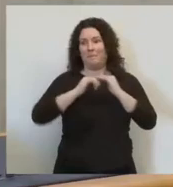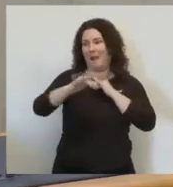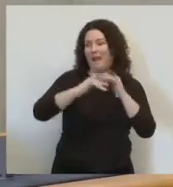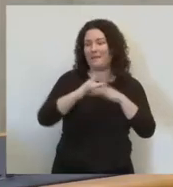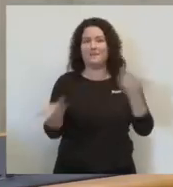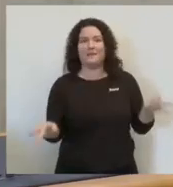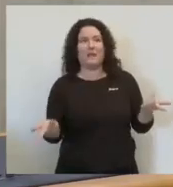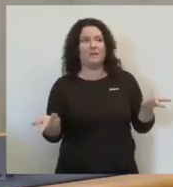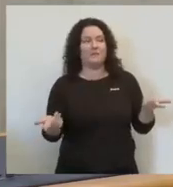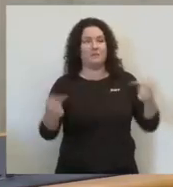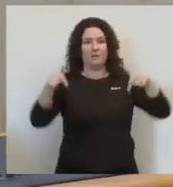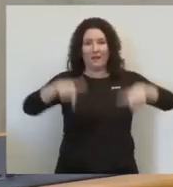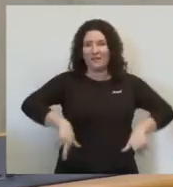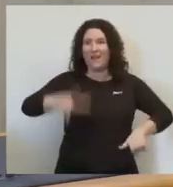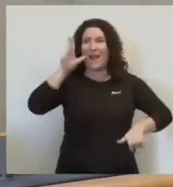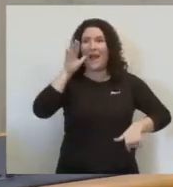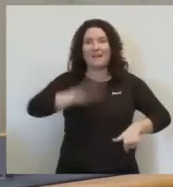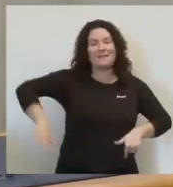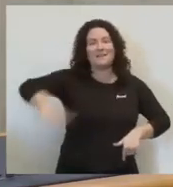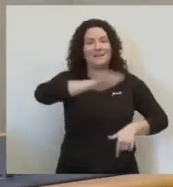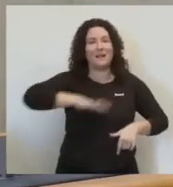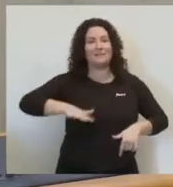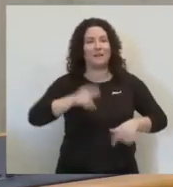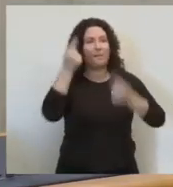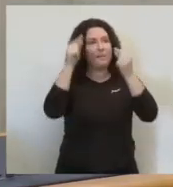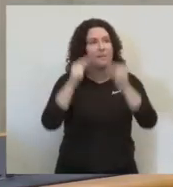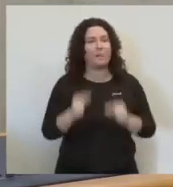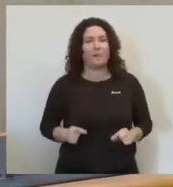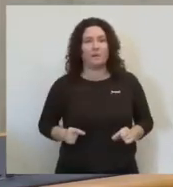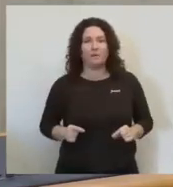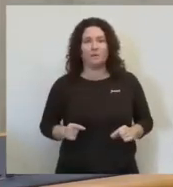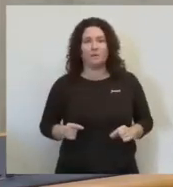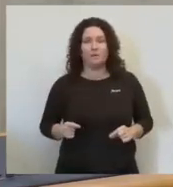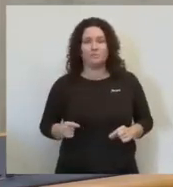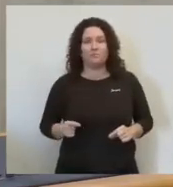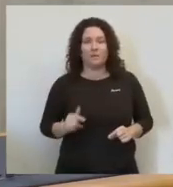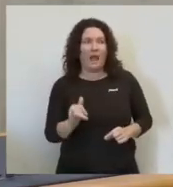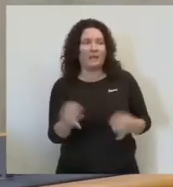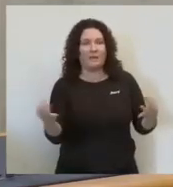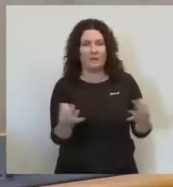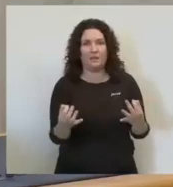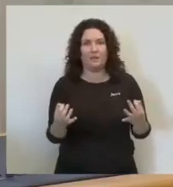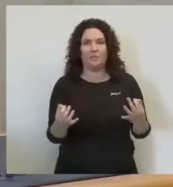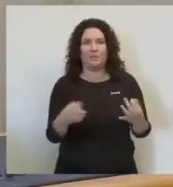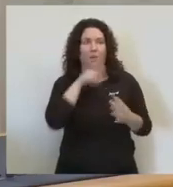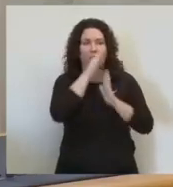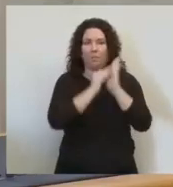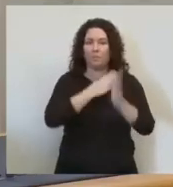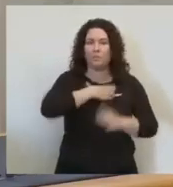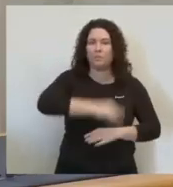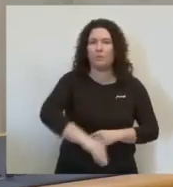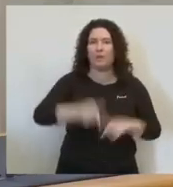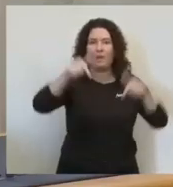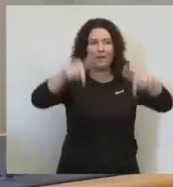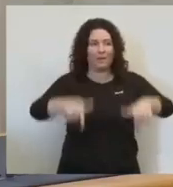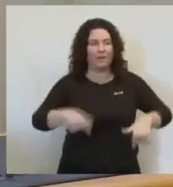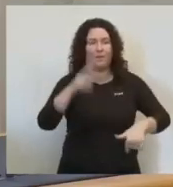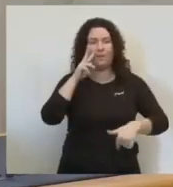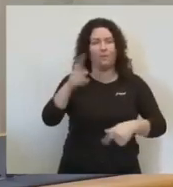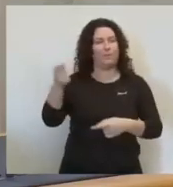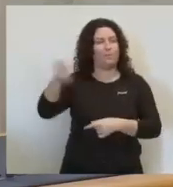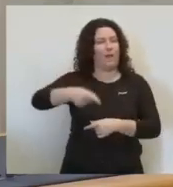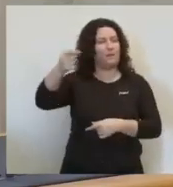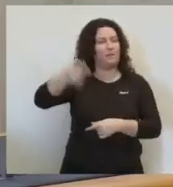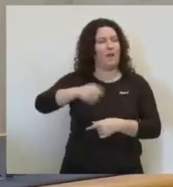'Alacantí, amb les seues particularitats, i la veritat és que al final el que estem comprovant és aquesta tendència del Partit